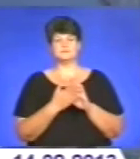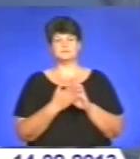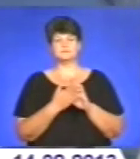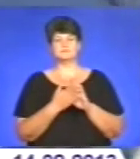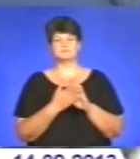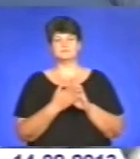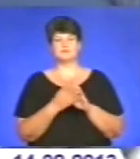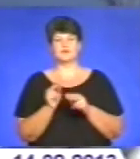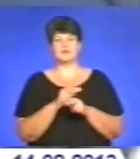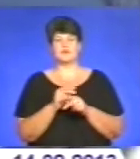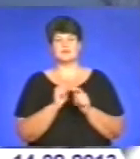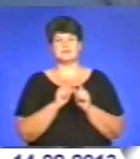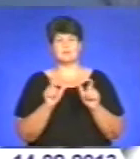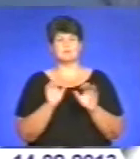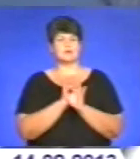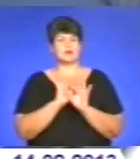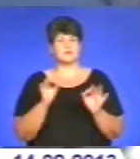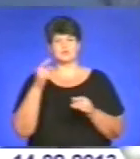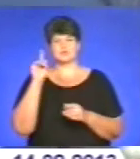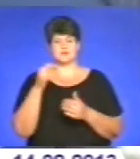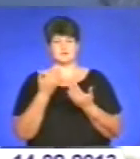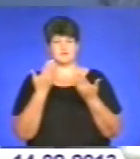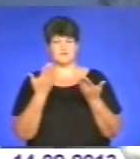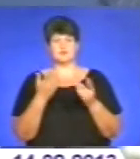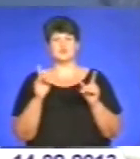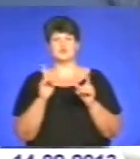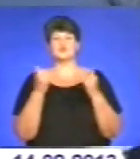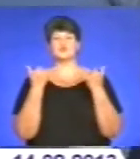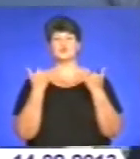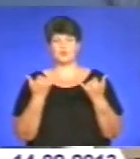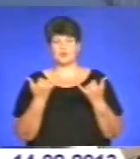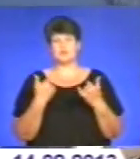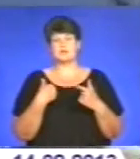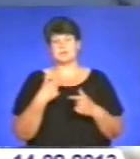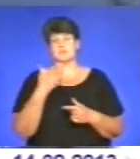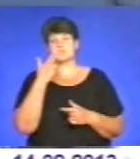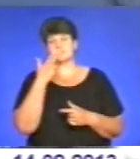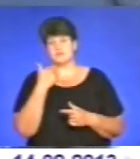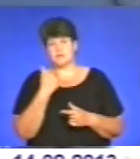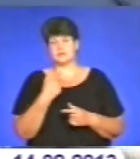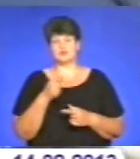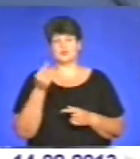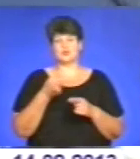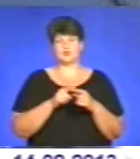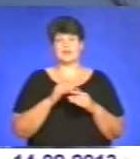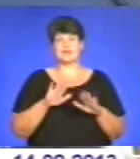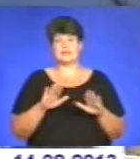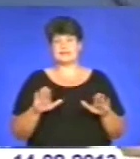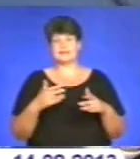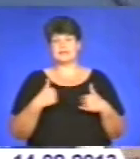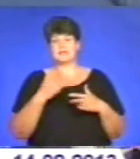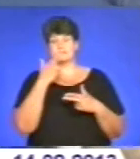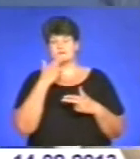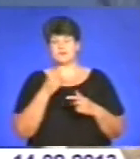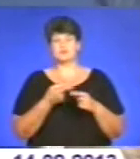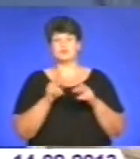закладів. Але ми прекрасно знаємо з вами, що сьогодні і ми звикли, і ми з вами звикли, і діти наші звикли для того, щоб